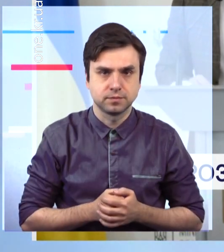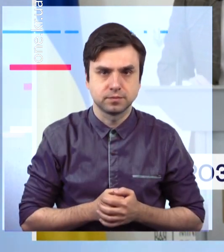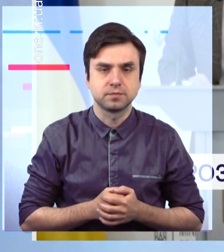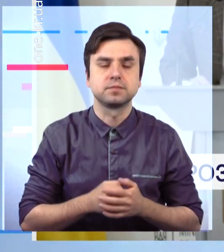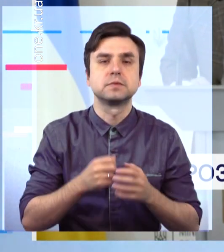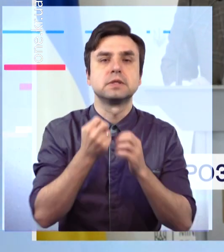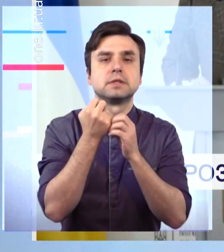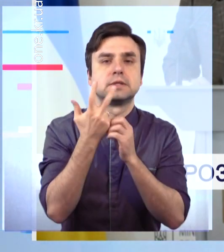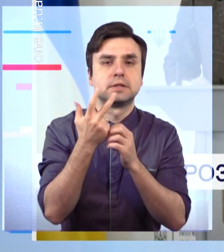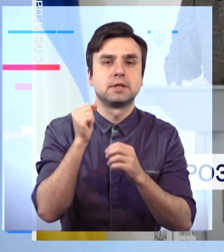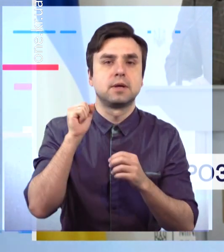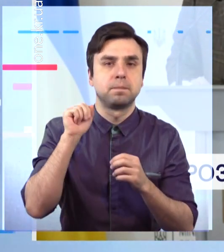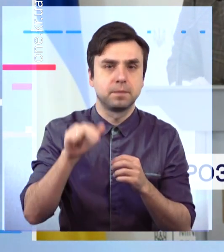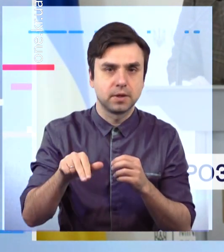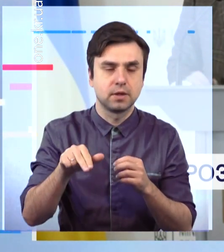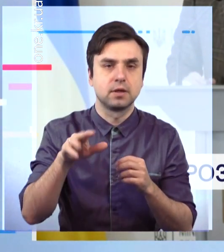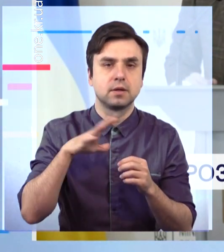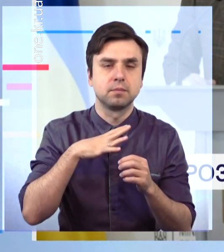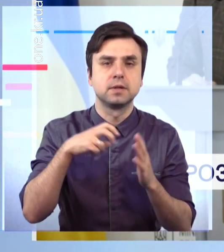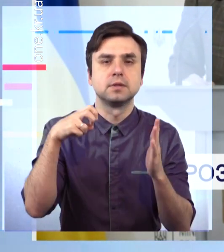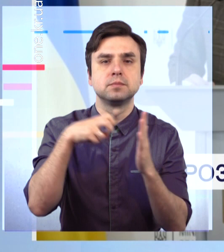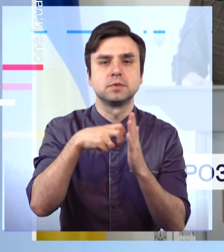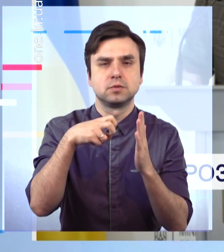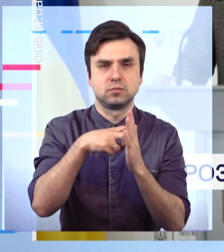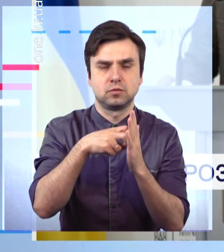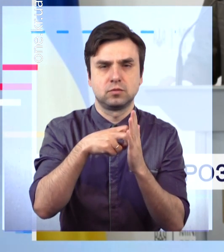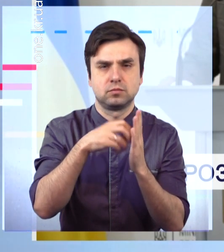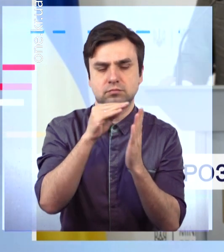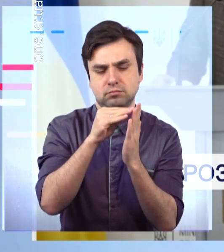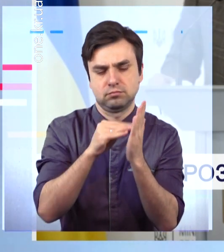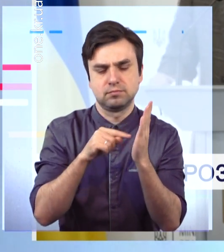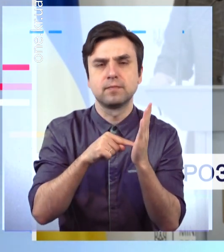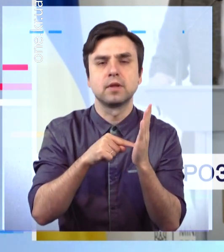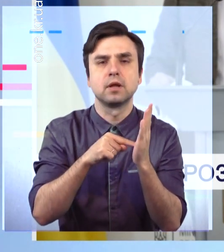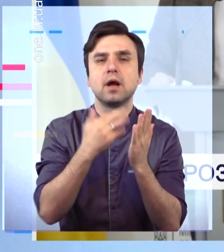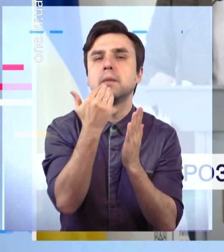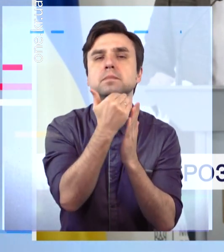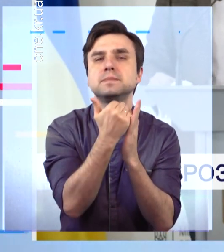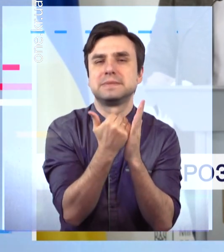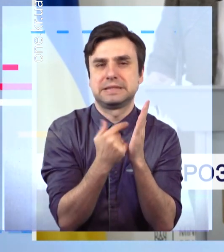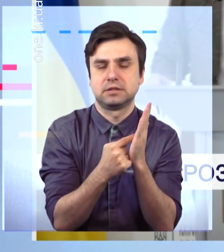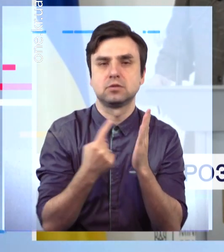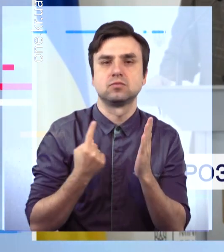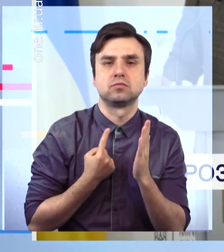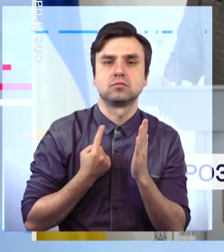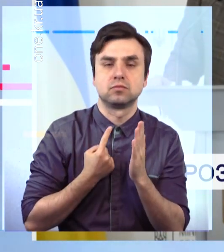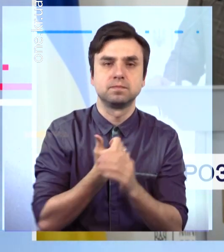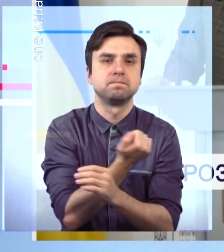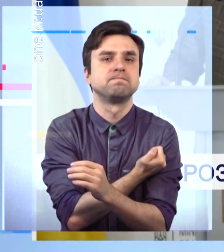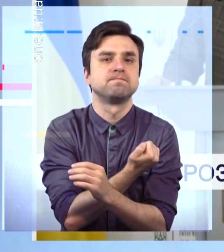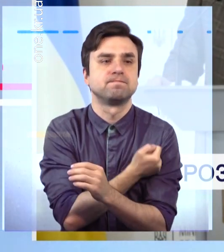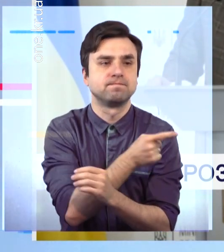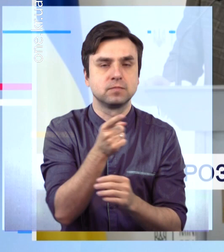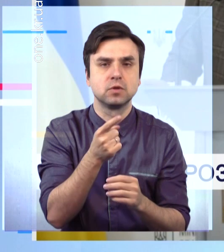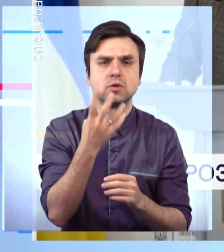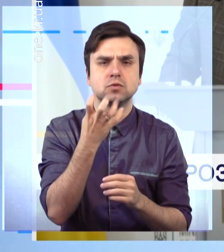очікування на вакцинацію записалося 449 тисяч 960